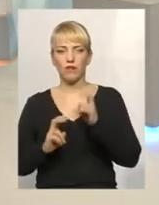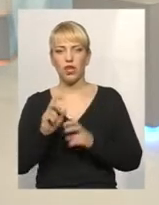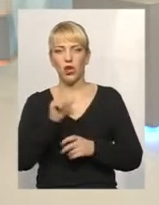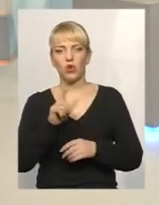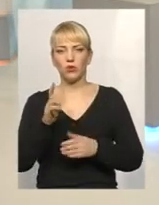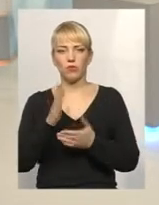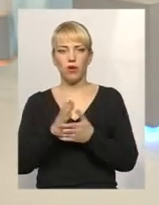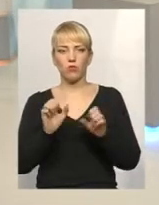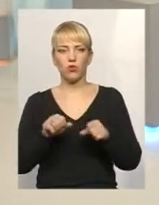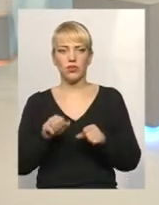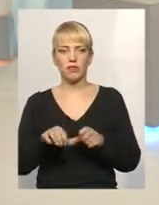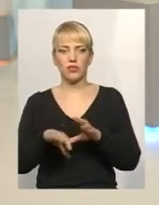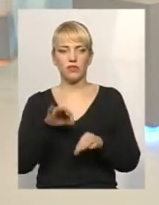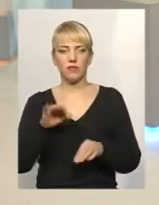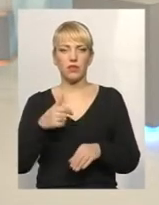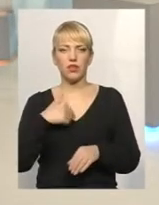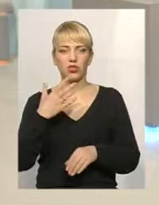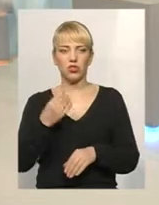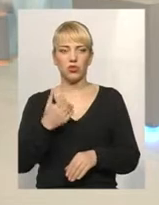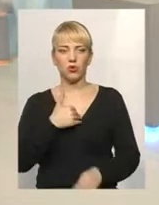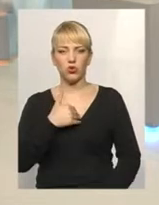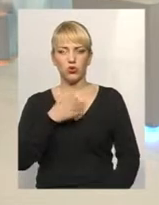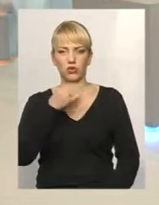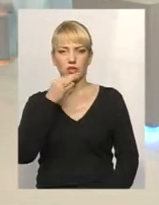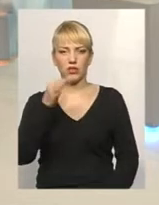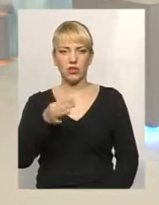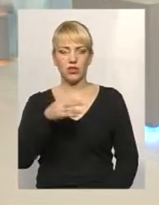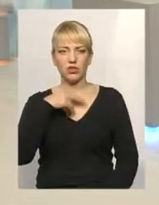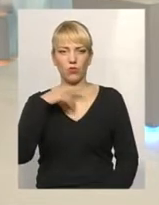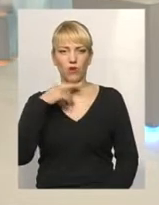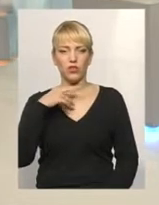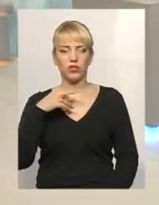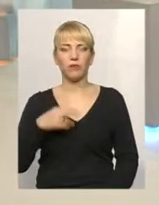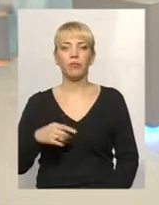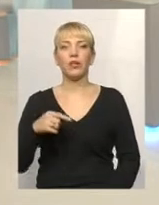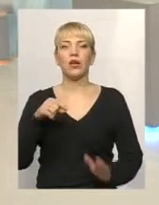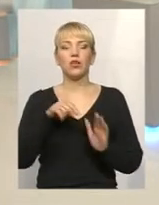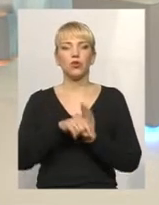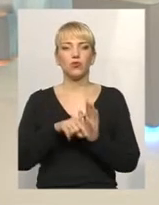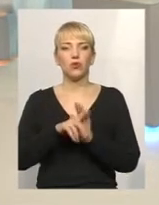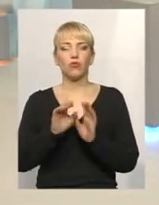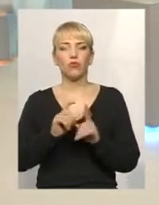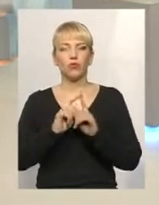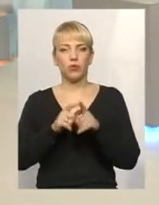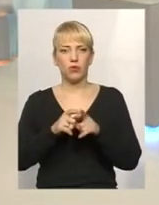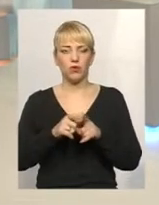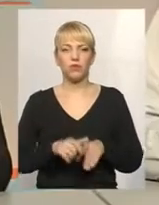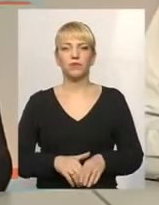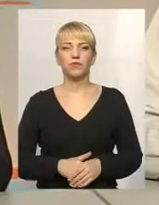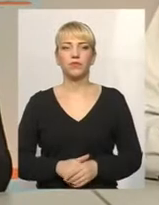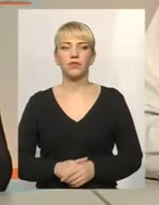можливість вибрати. Я хочу ще зауважити, тобто, ну, відповідь слухачці, так?